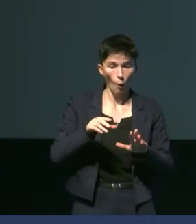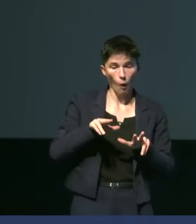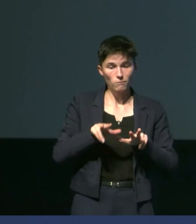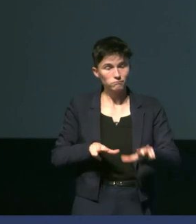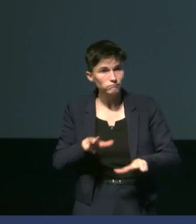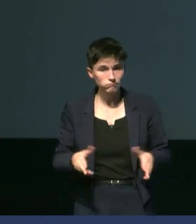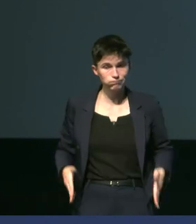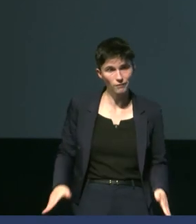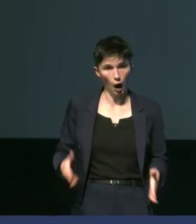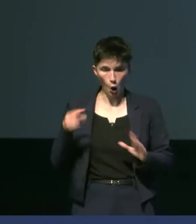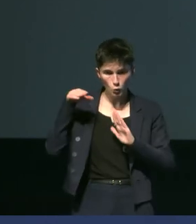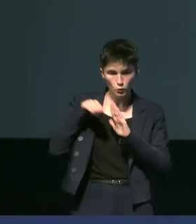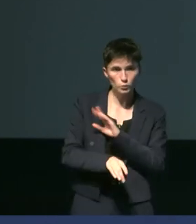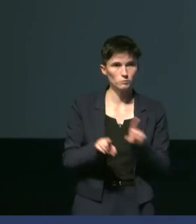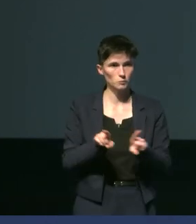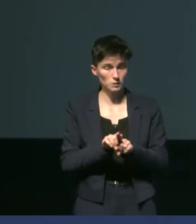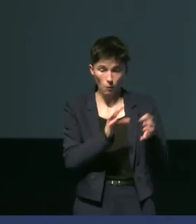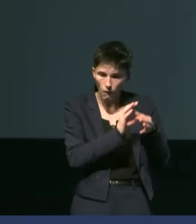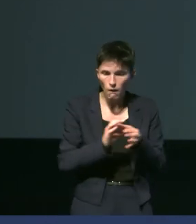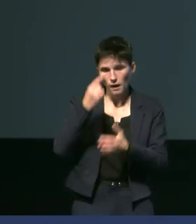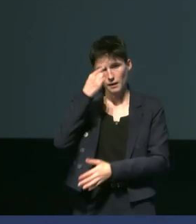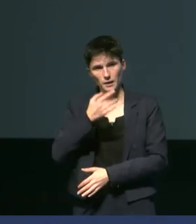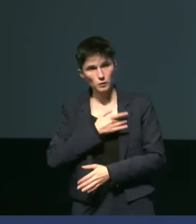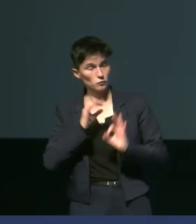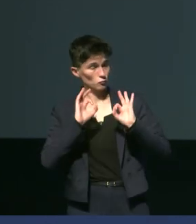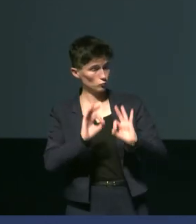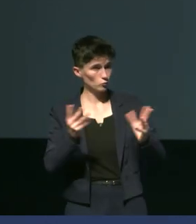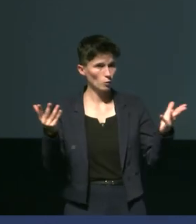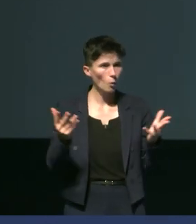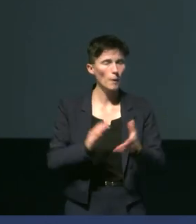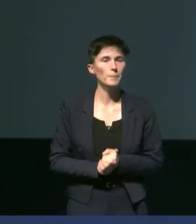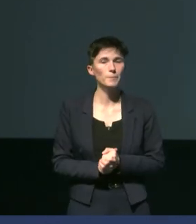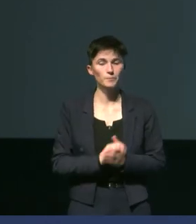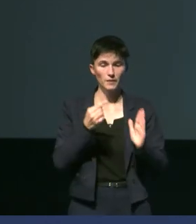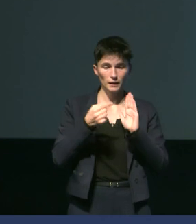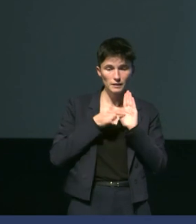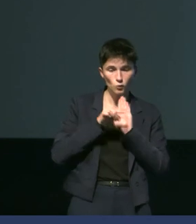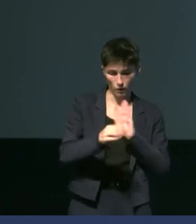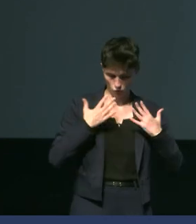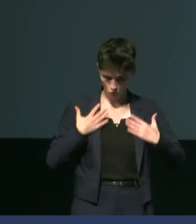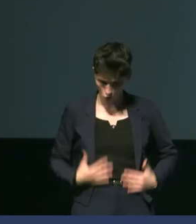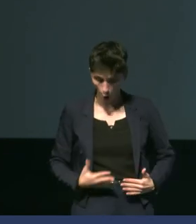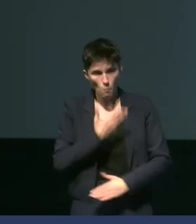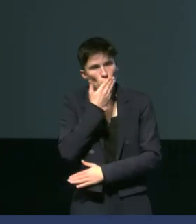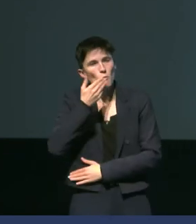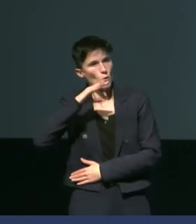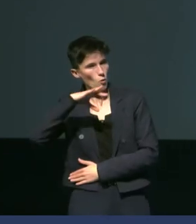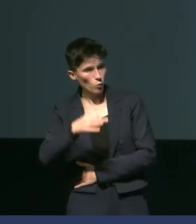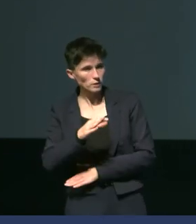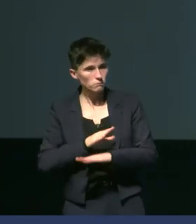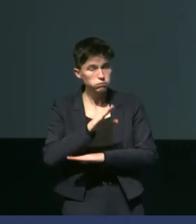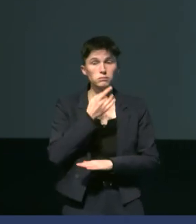en accord avec l'hypothèse qu'on avait, on a bien une augmentation de l'isolation du corps qui va commencer à induire